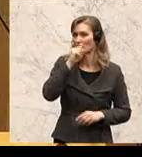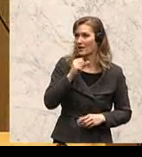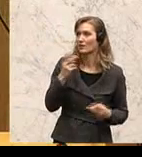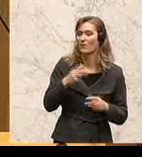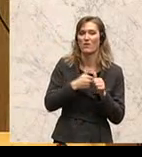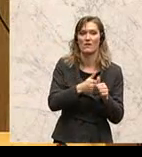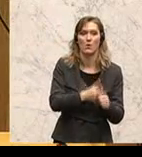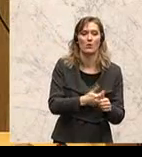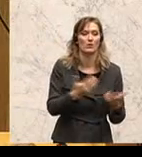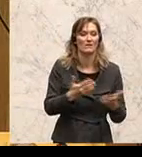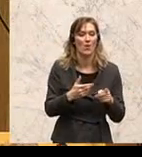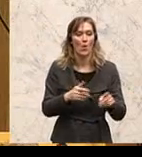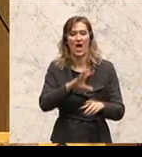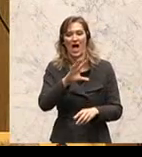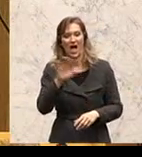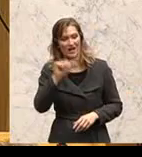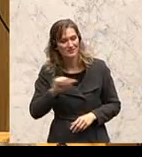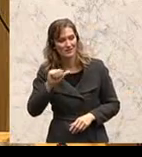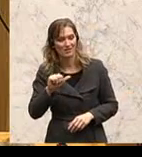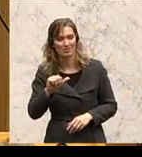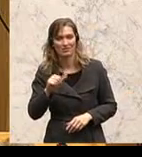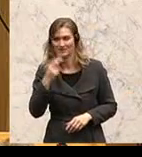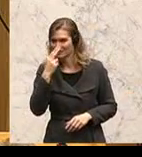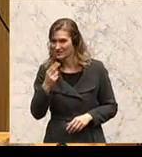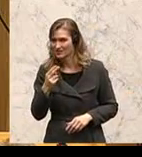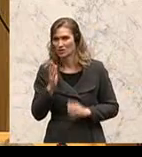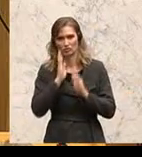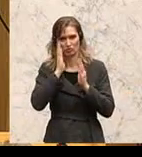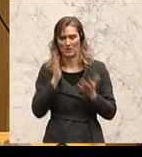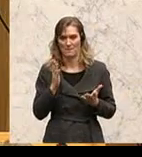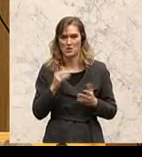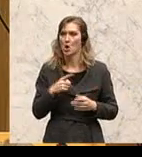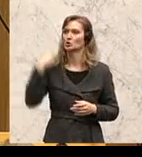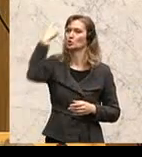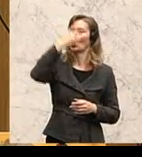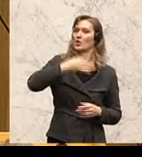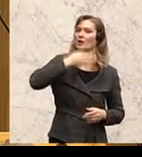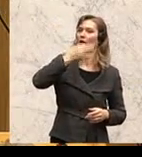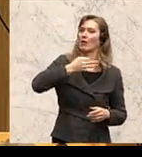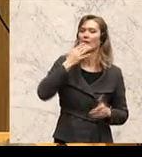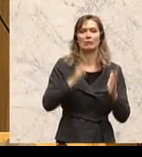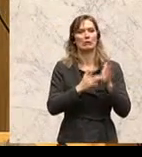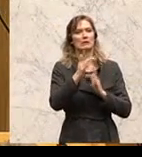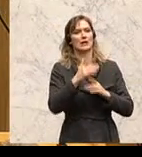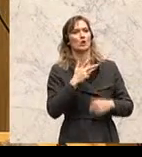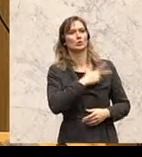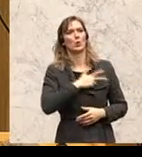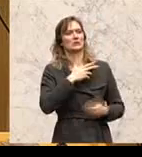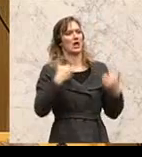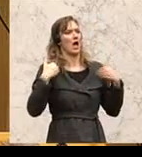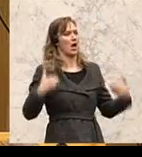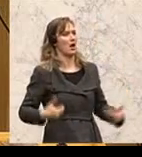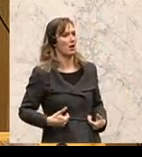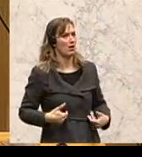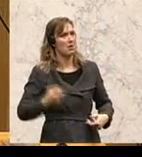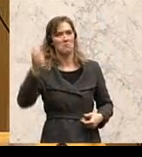Asien und das ist schändlich. Man kann nicht bei den Sonntagsreden vorgeben, christlich sozial zu sein und zu meinen, wenn mit